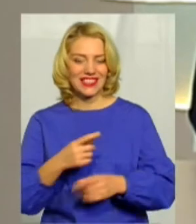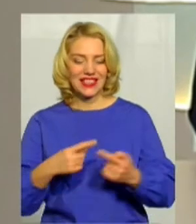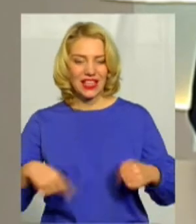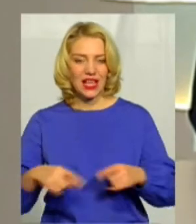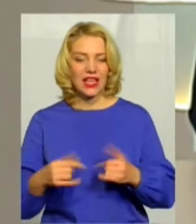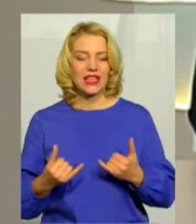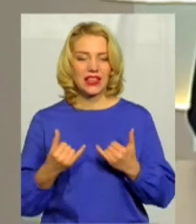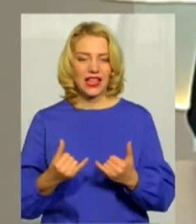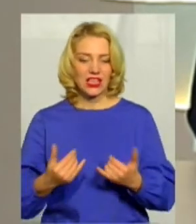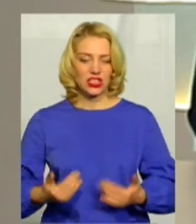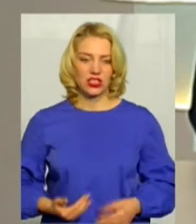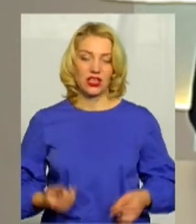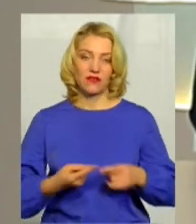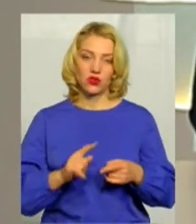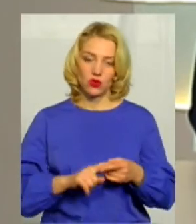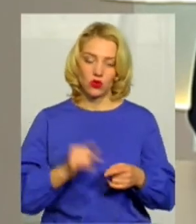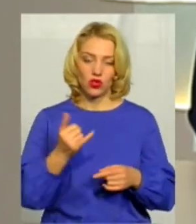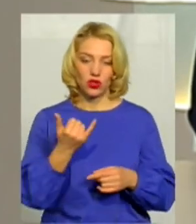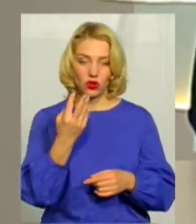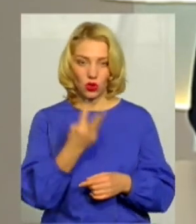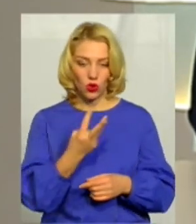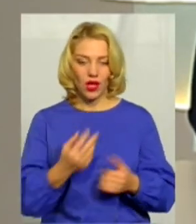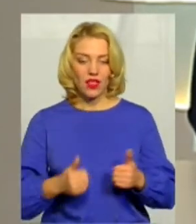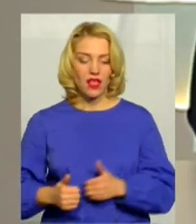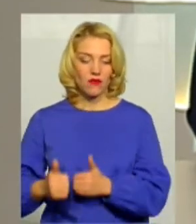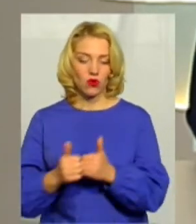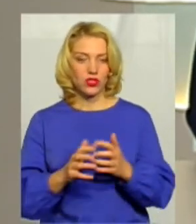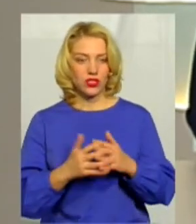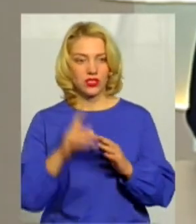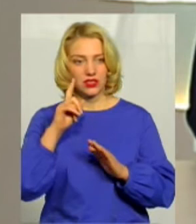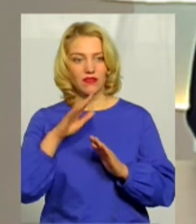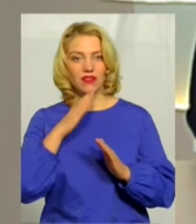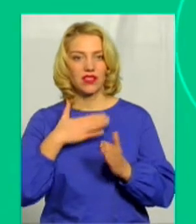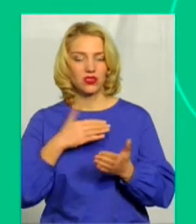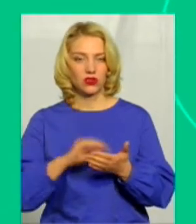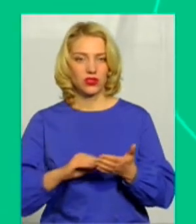трьох навколишніх сіл, дізнавалася наша колега Неля Шпулак.